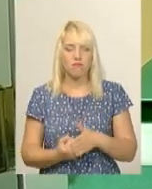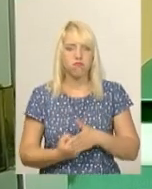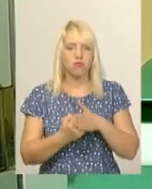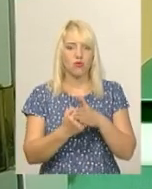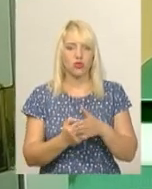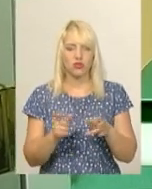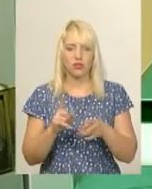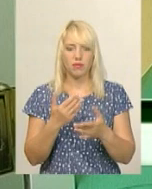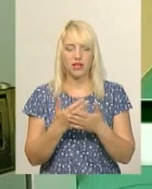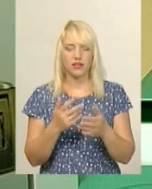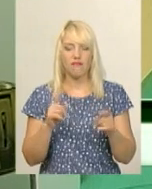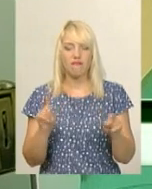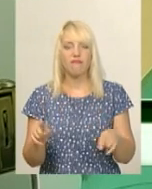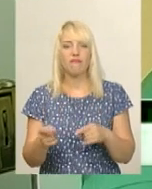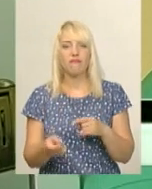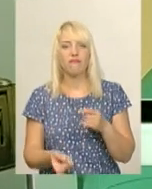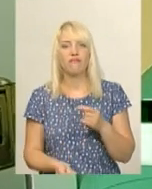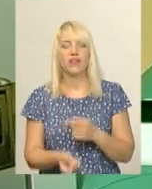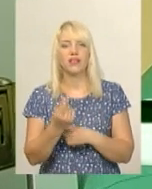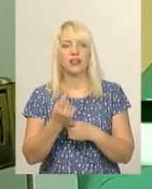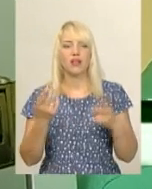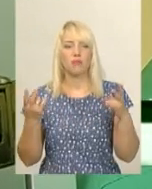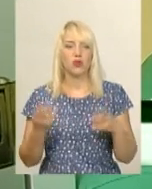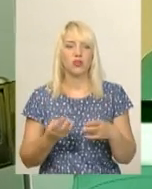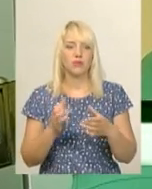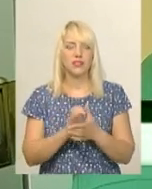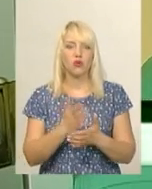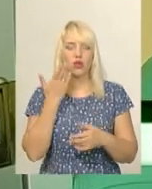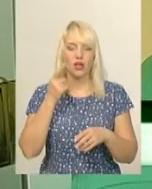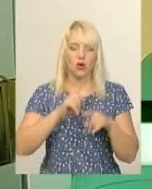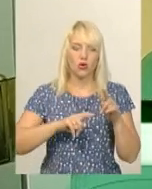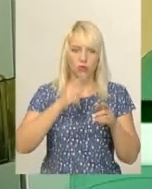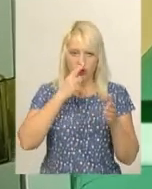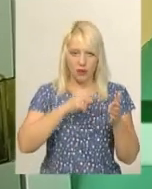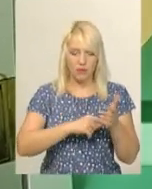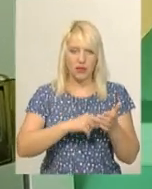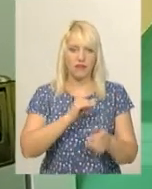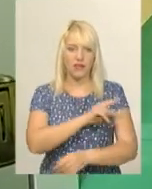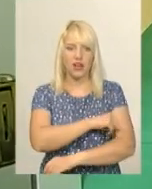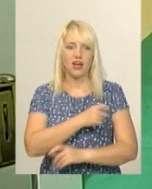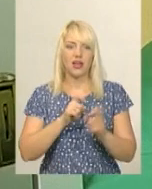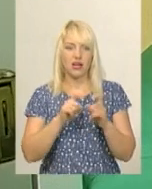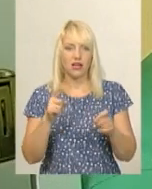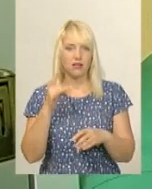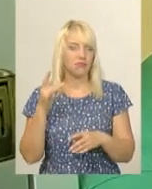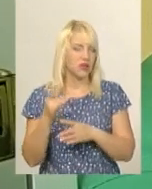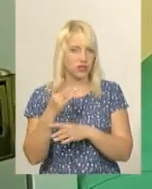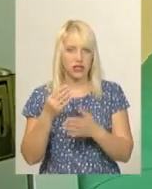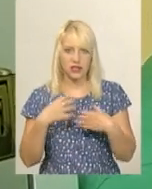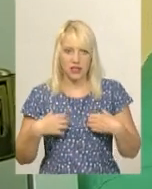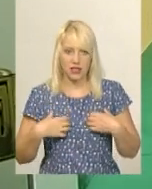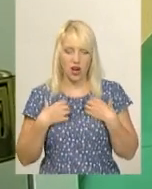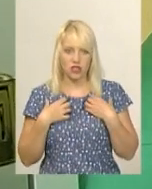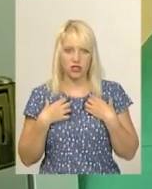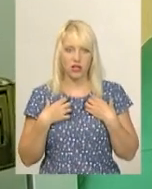виникла потреба в знайомого, коли родичі попали в лікарню, бо перший раз завжди дуже страшно. І